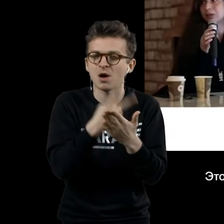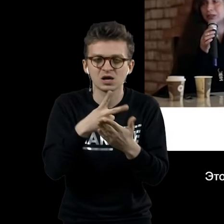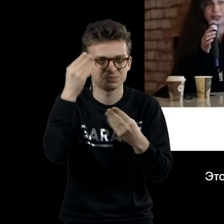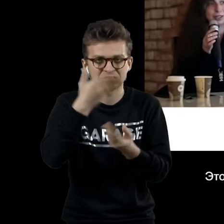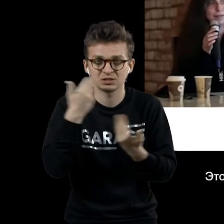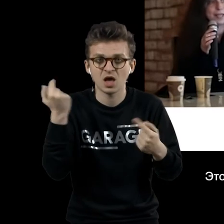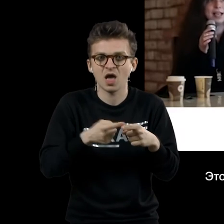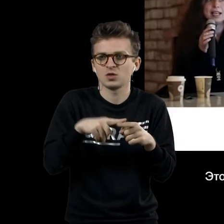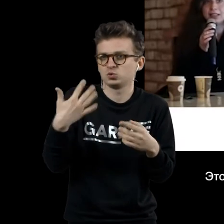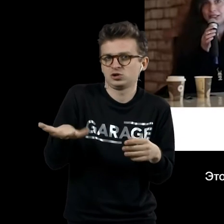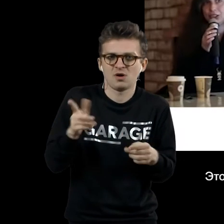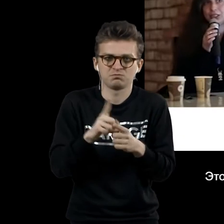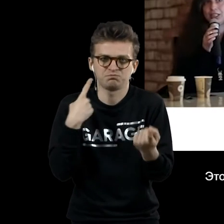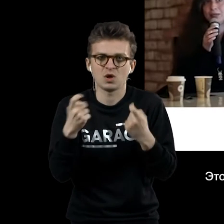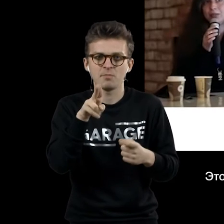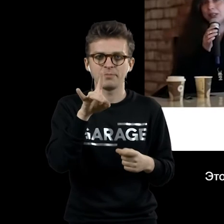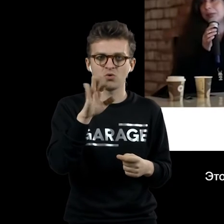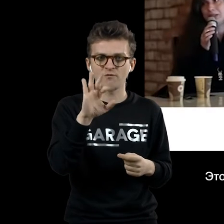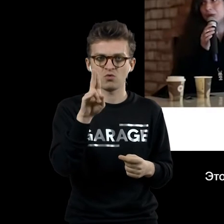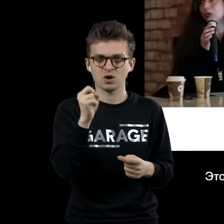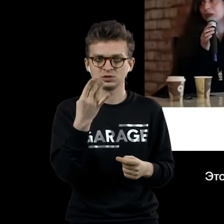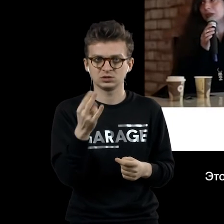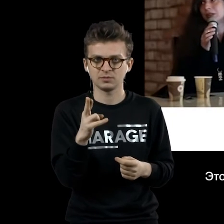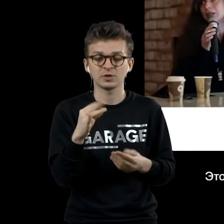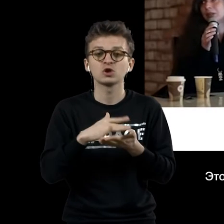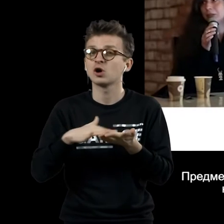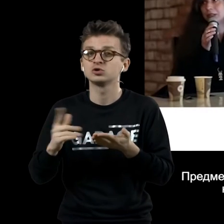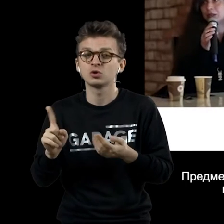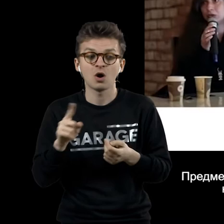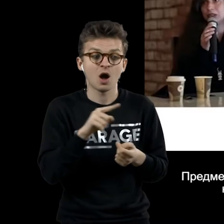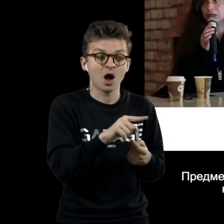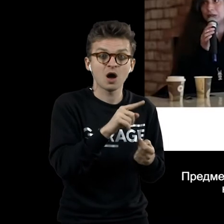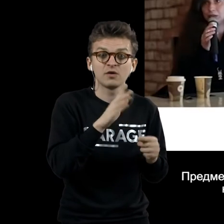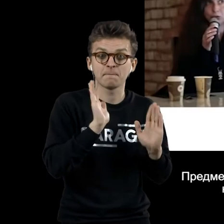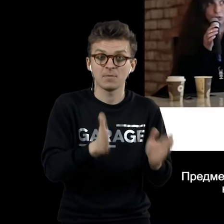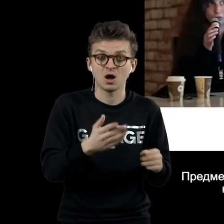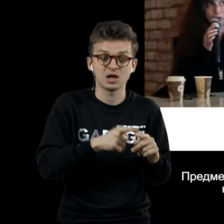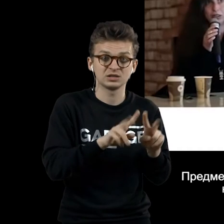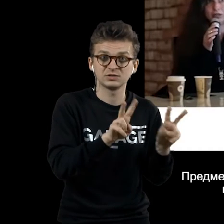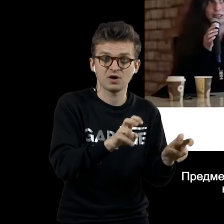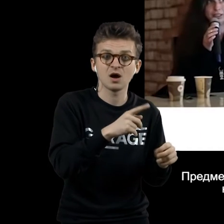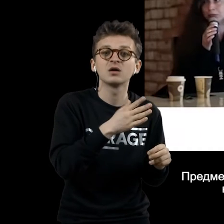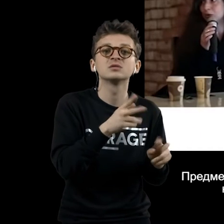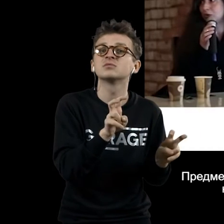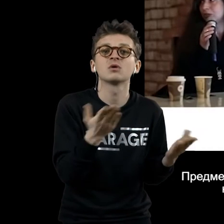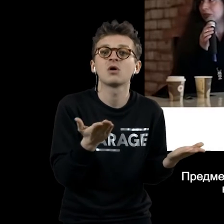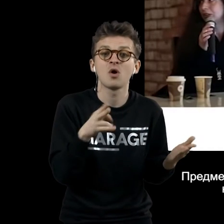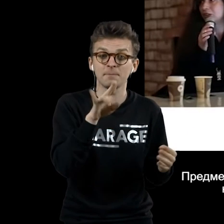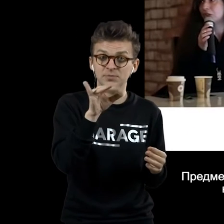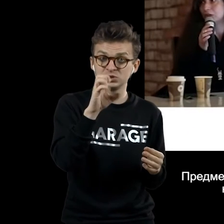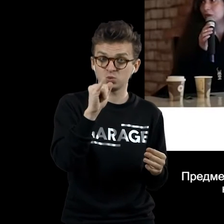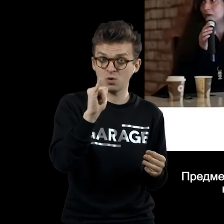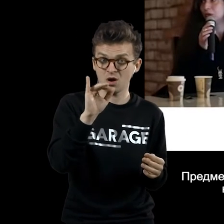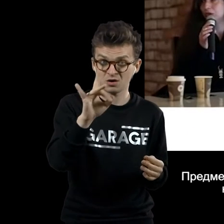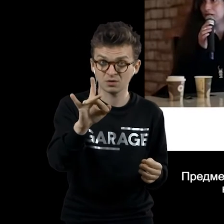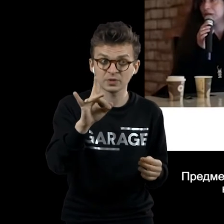это уже некая провокация. Дальше. Предмет переименован. Предмет, который является писсуаром, и